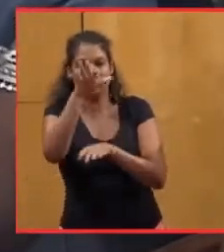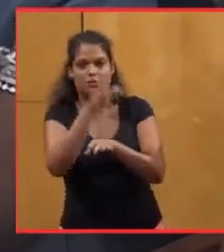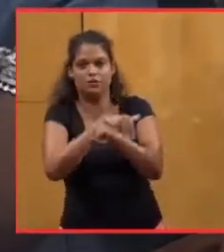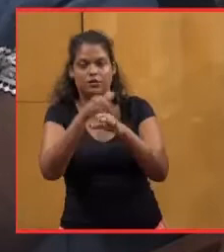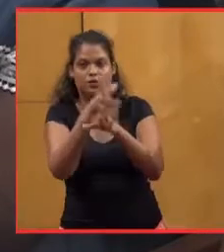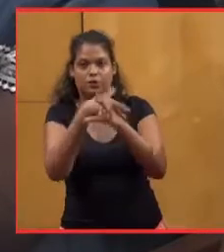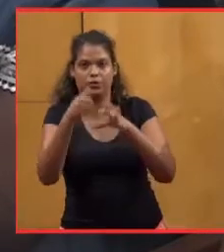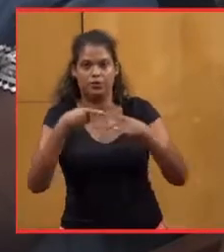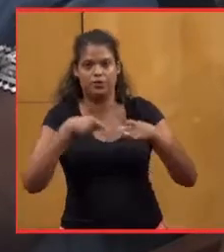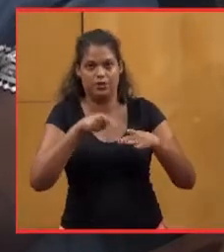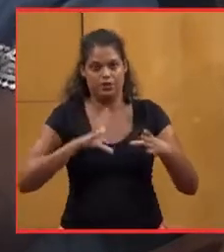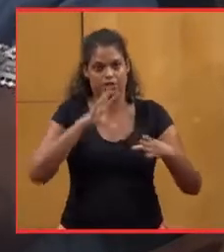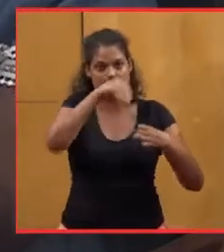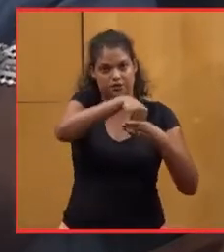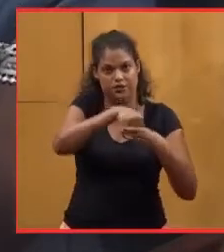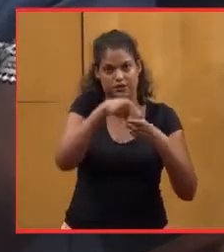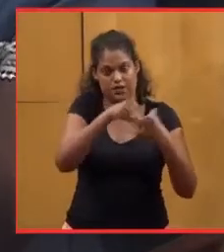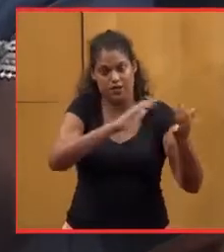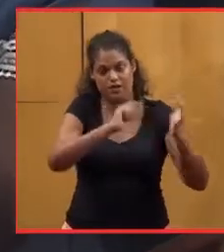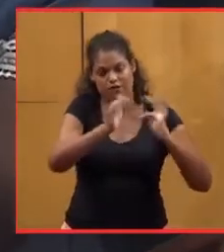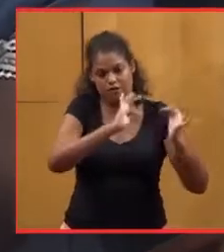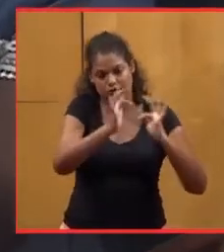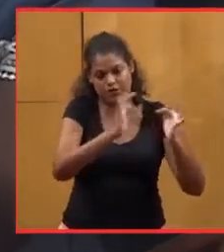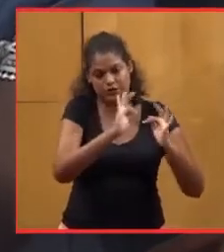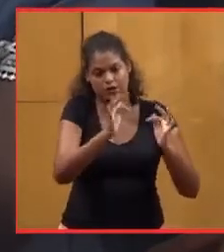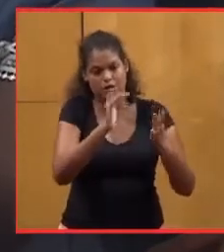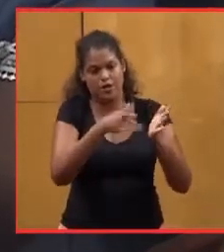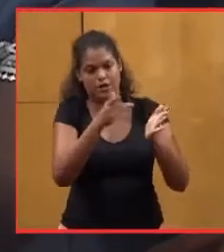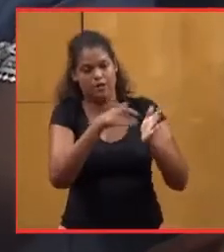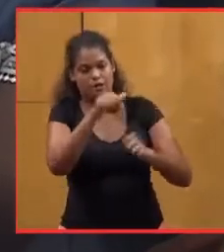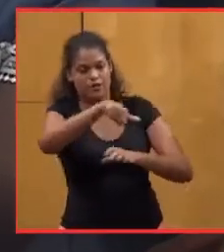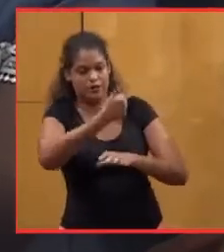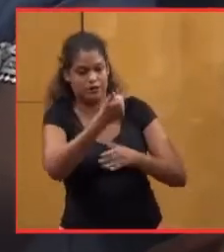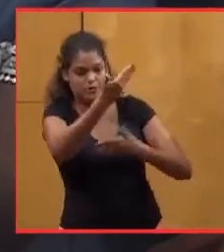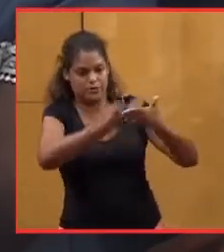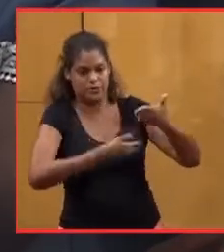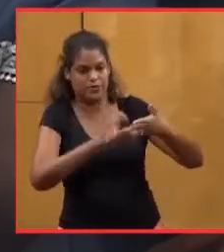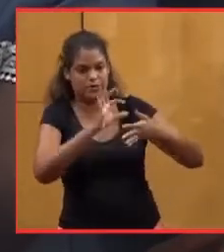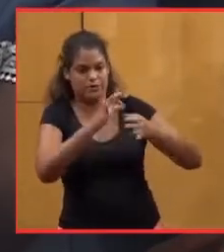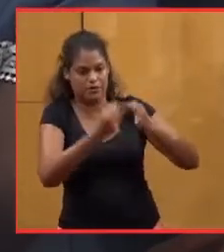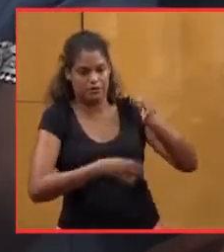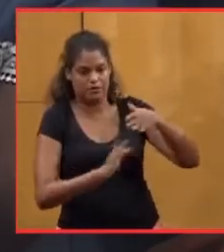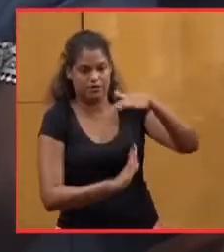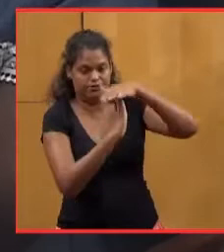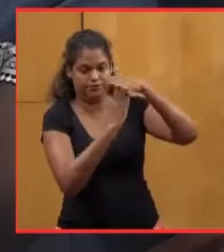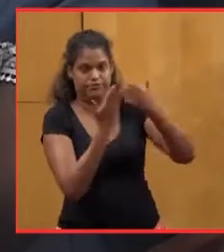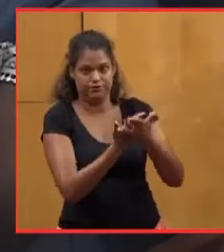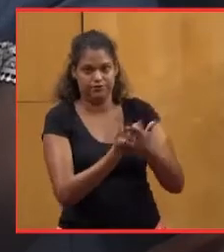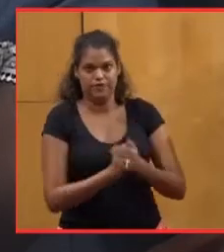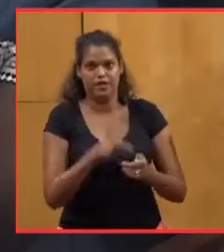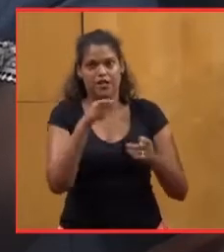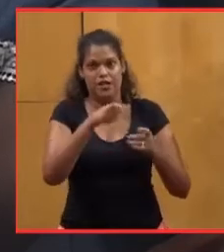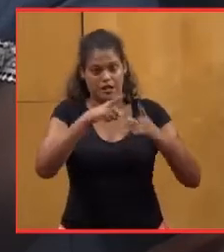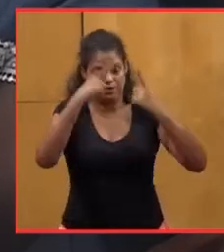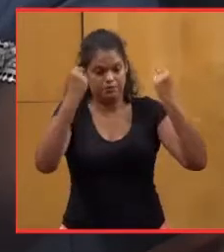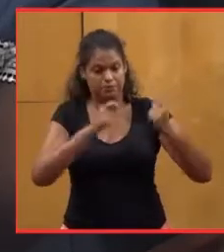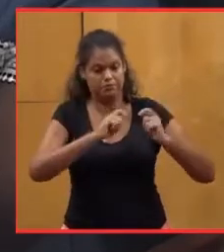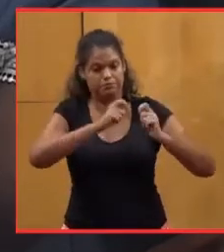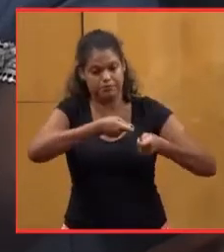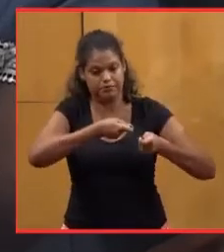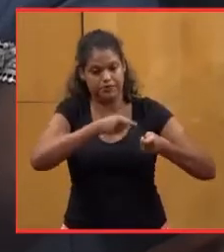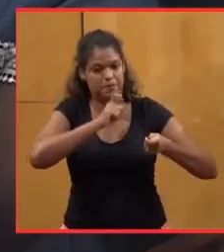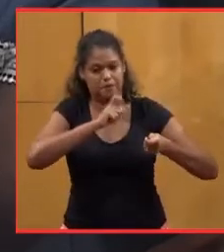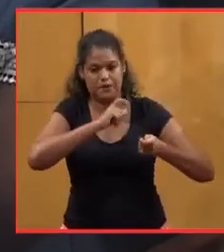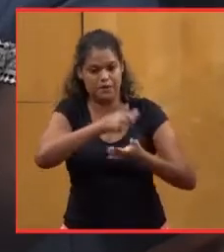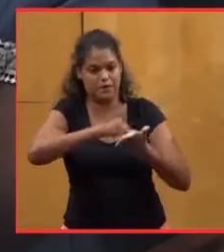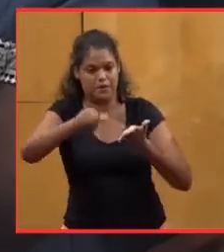investissement. fournisseur d'immobilisation, page 11 du bilan du compte de gestion, mandaté, mais non payé